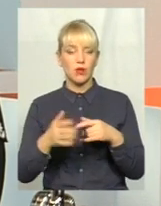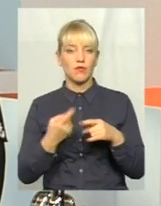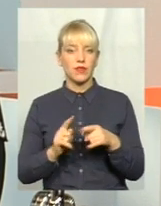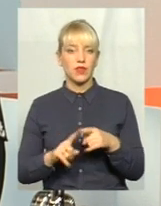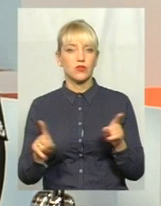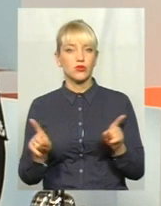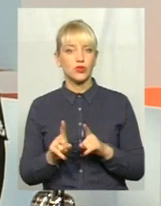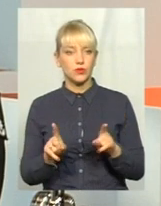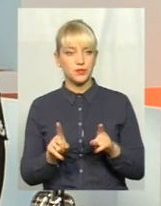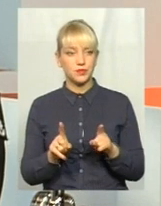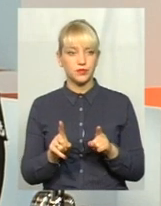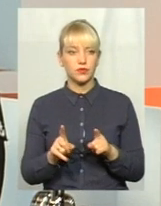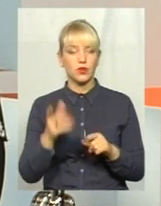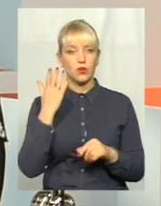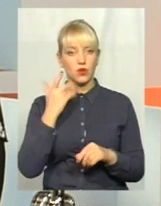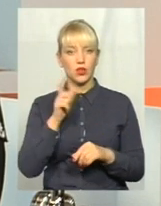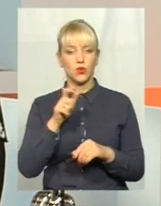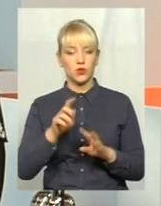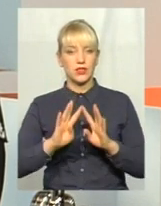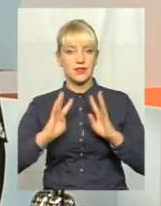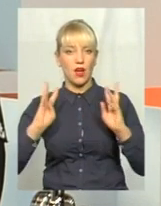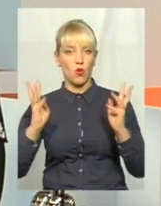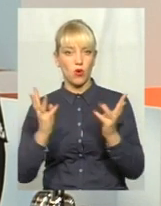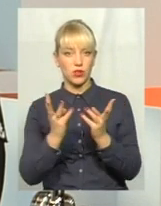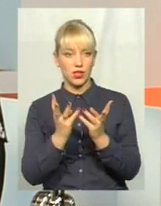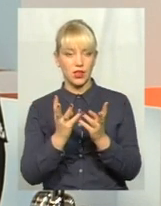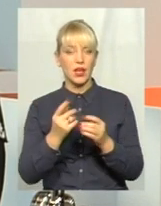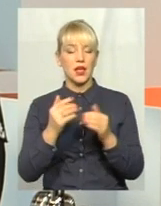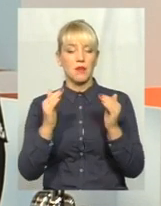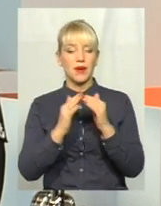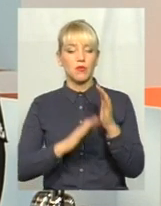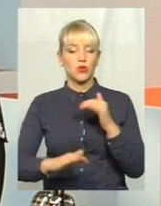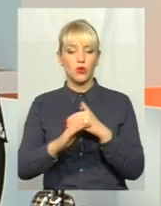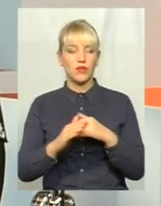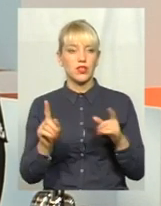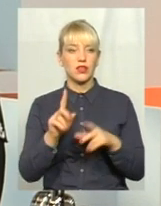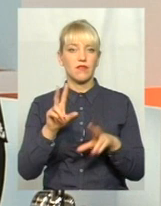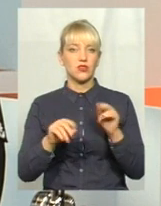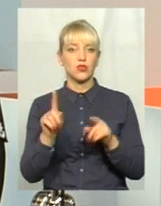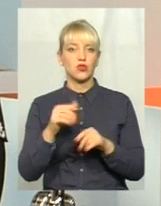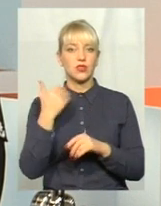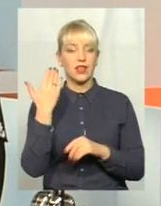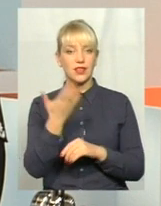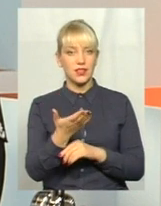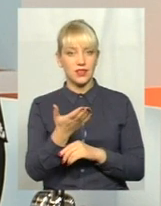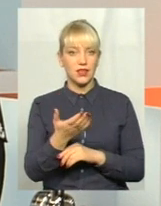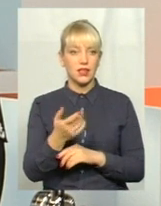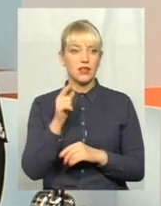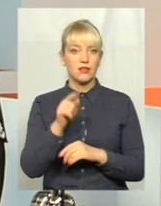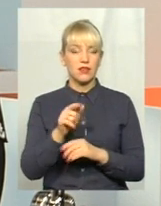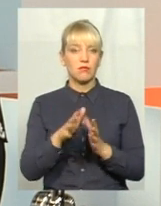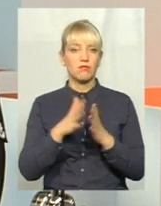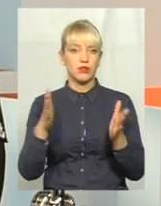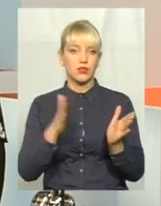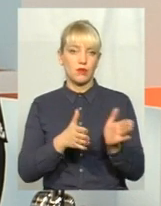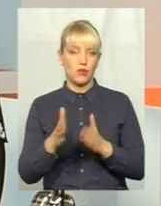коли люди загородили прибудинкові території, які вважають, що то їхні, там набагато стало більше